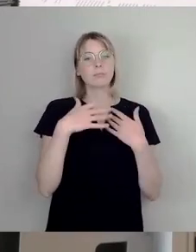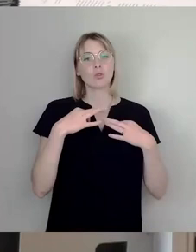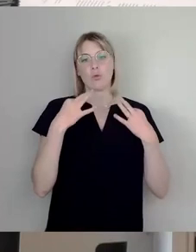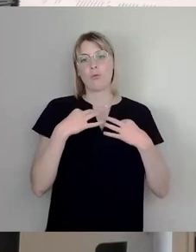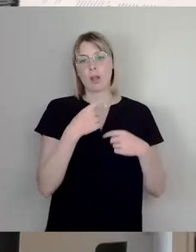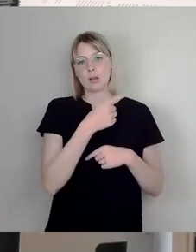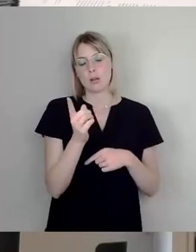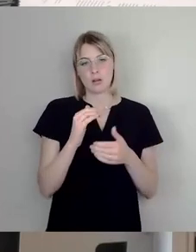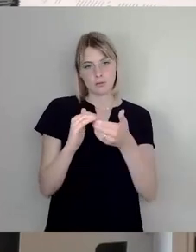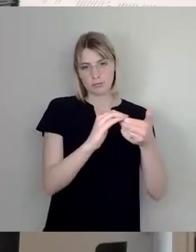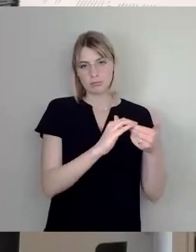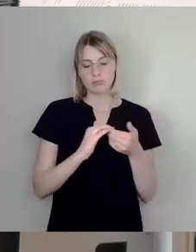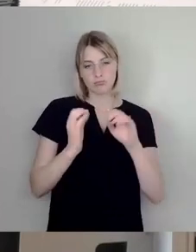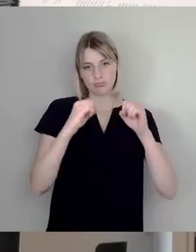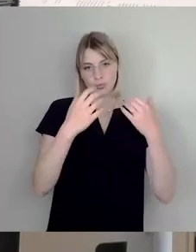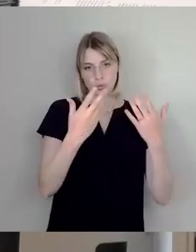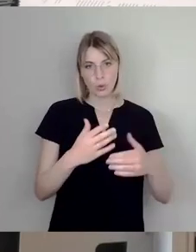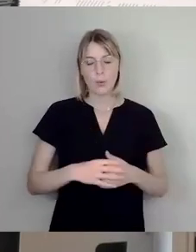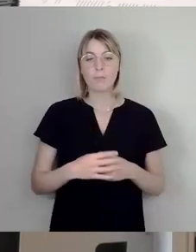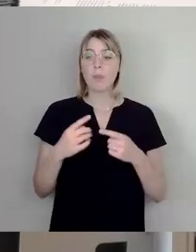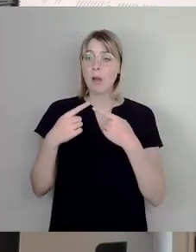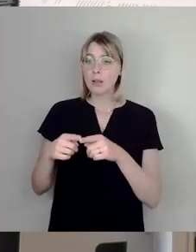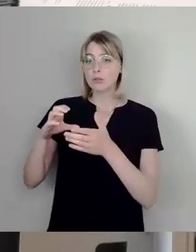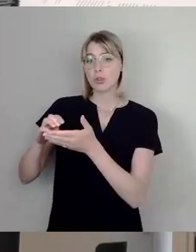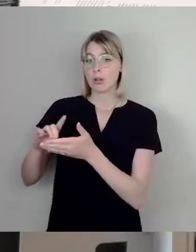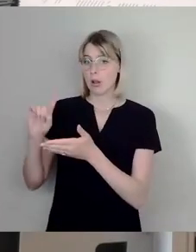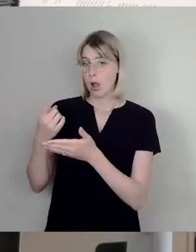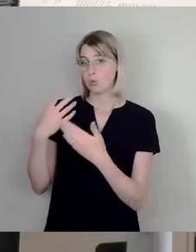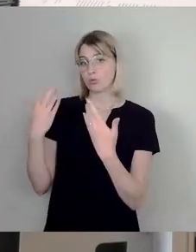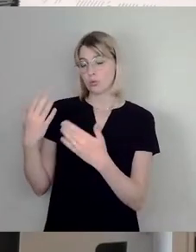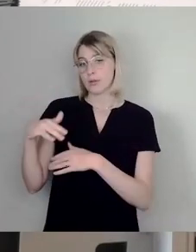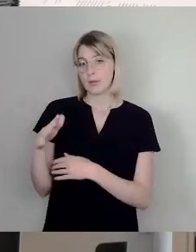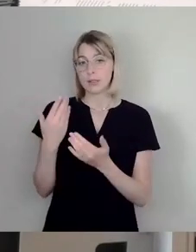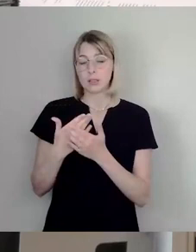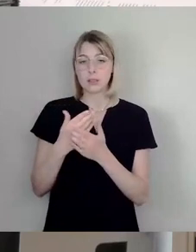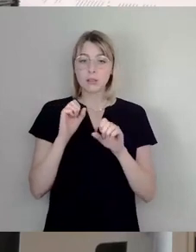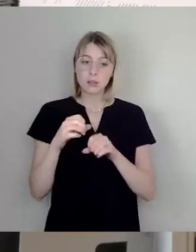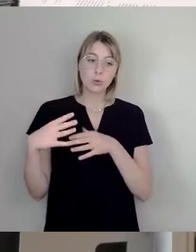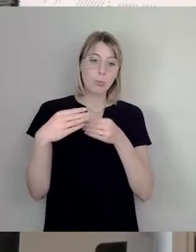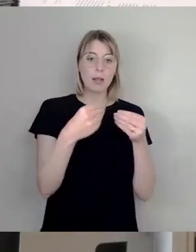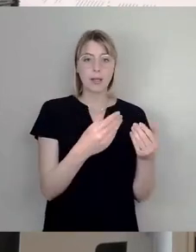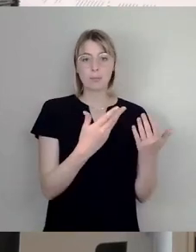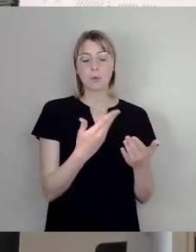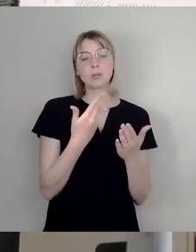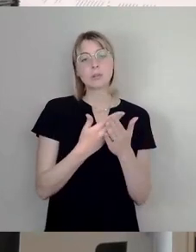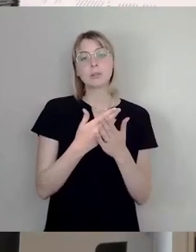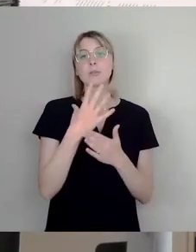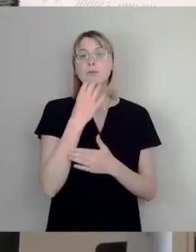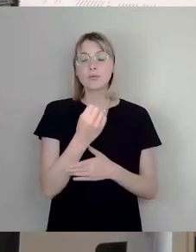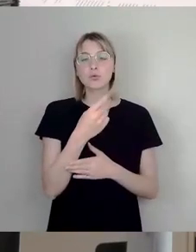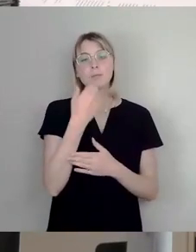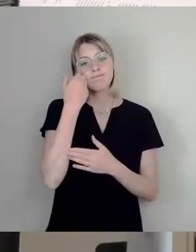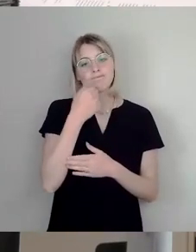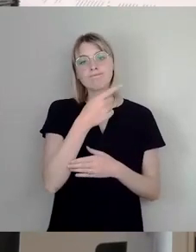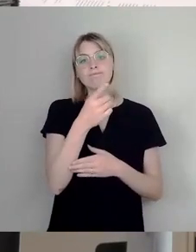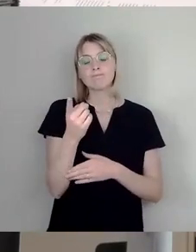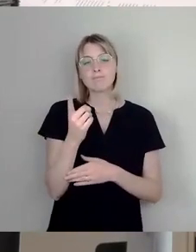deutschen Städten. Daher kann ich Sie nur nachdrücklich darum bitten, würdigen Sie das Engagement hunderter